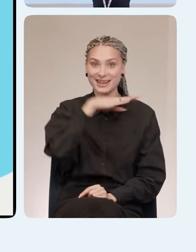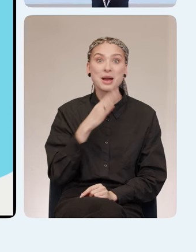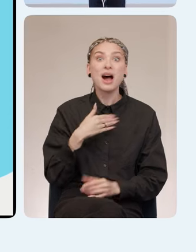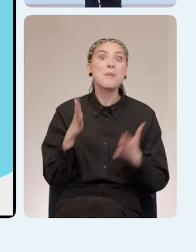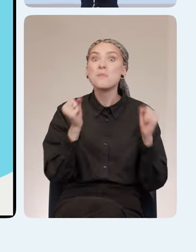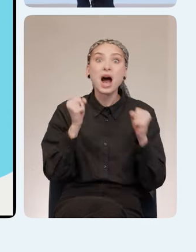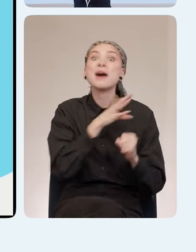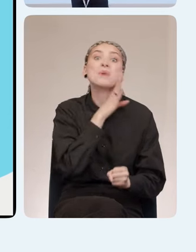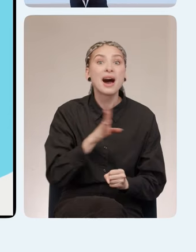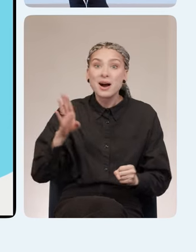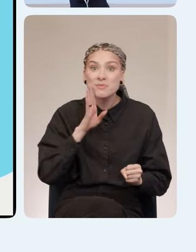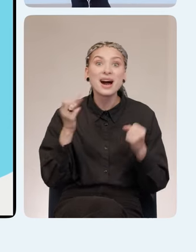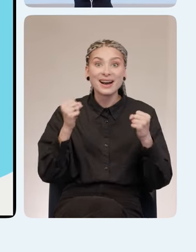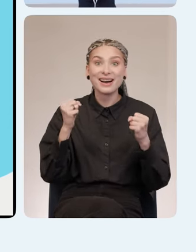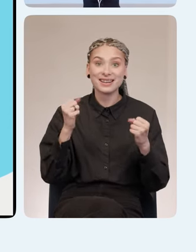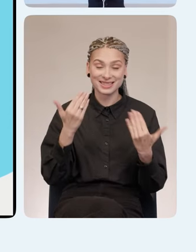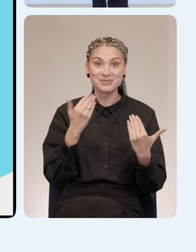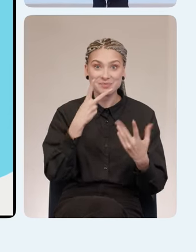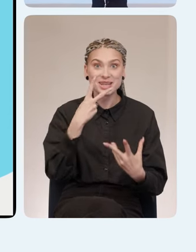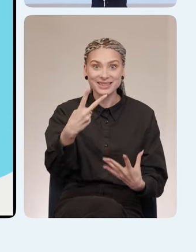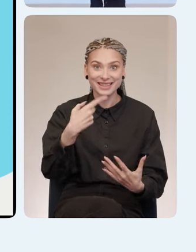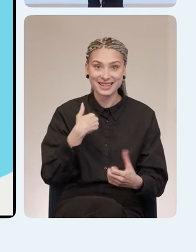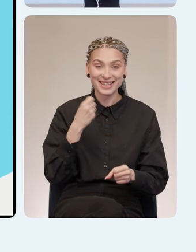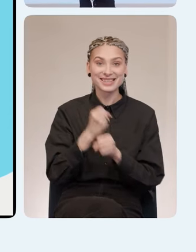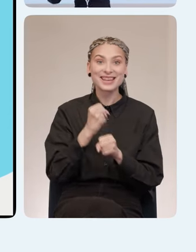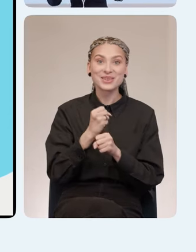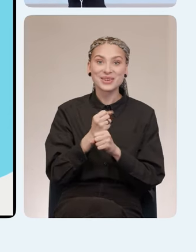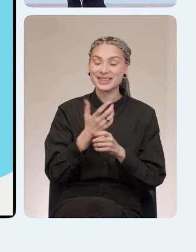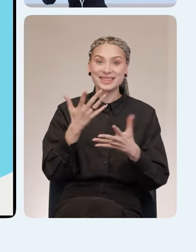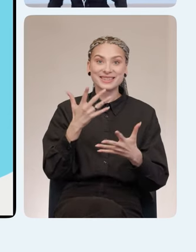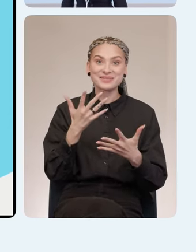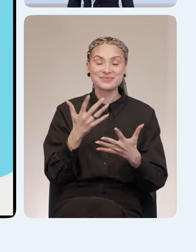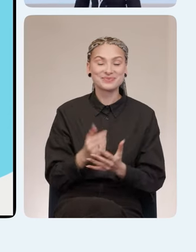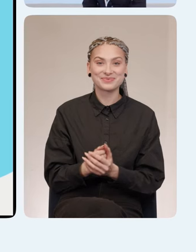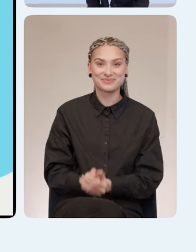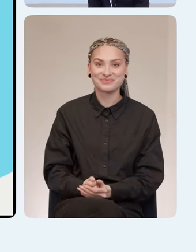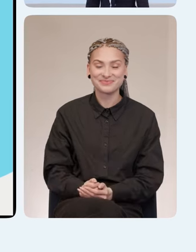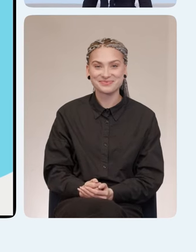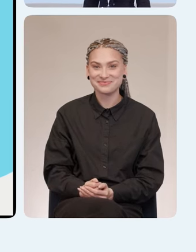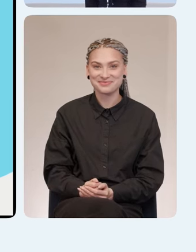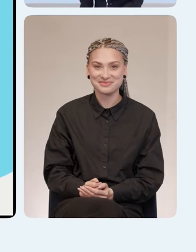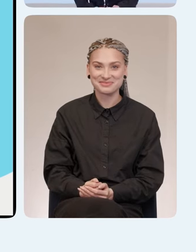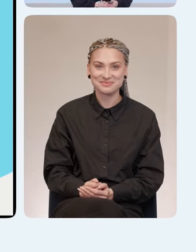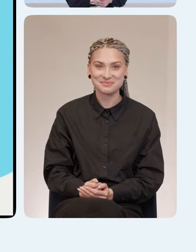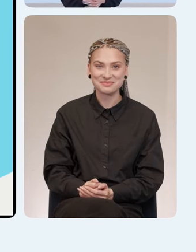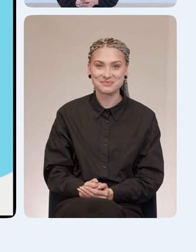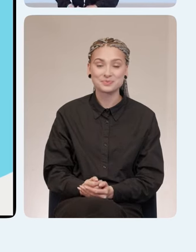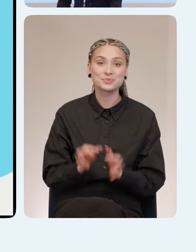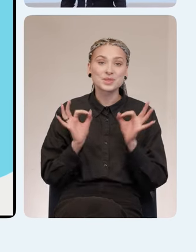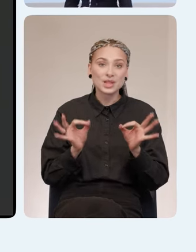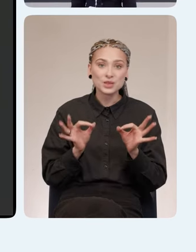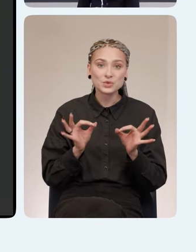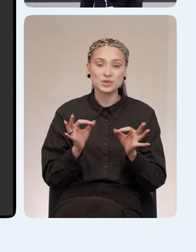«Мама, я ни фигней страдаю, смотри, я делаю реальную работу, эти люди существуют». И, конечно,